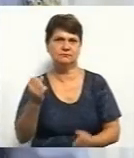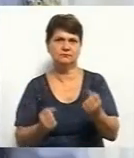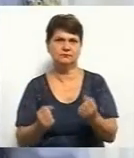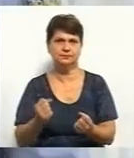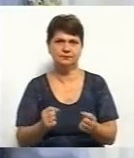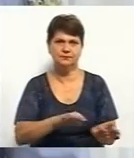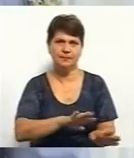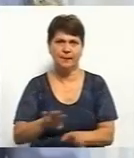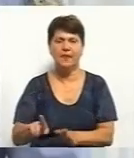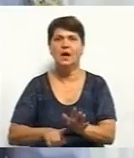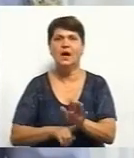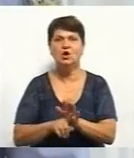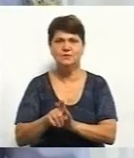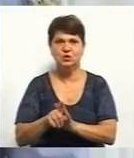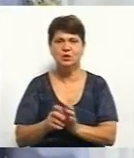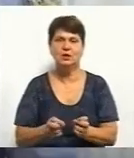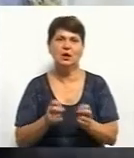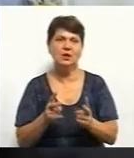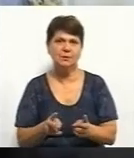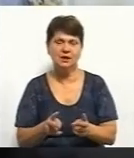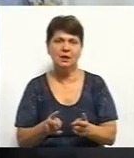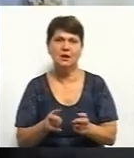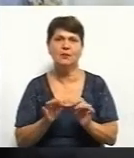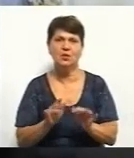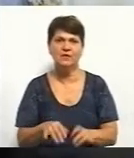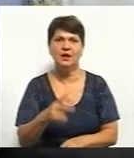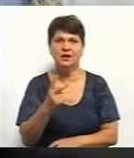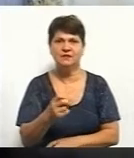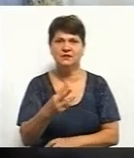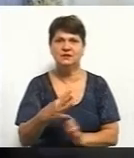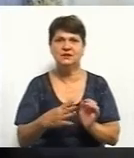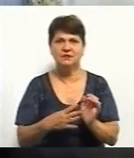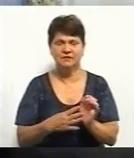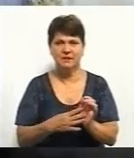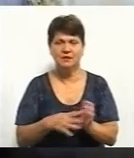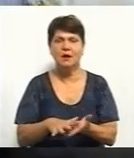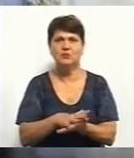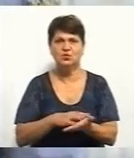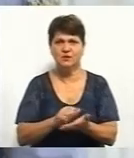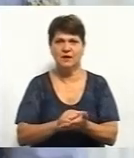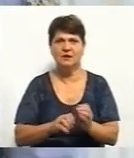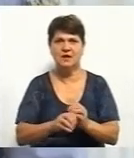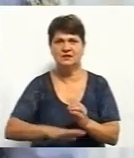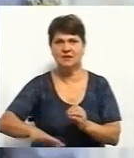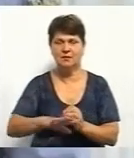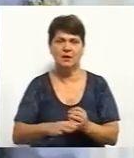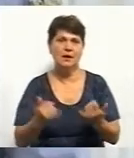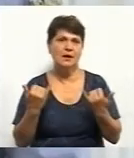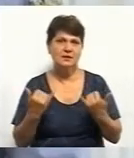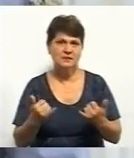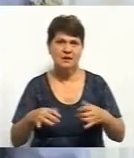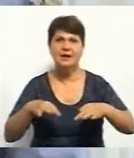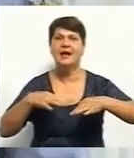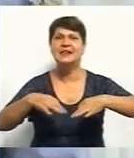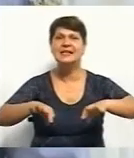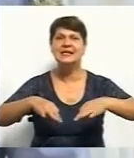Розпочаток кримінального провадження за статтею 239 Кримінального кодексу України – це псування земель. На даний час транспортні засоби,